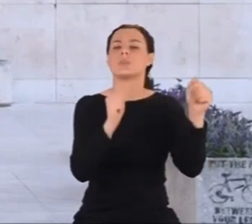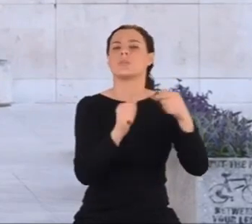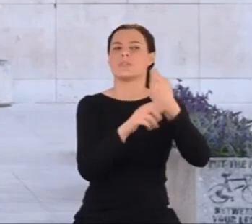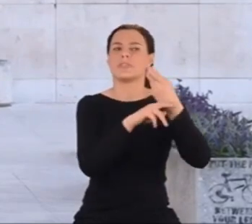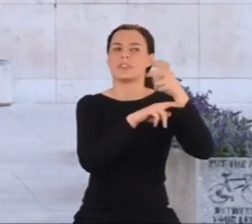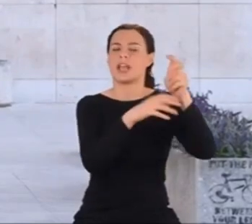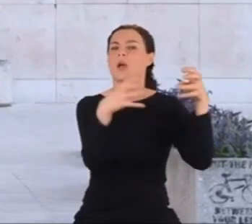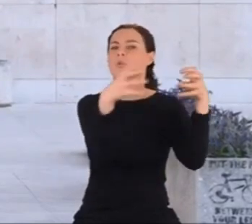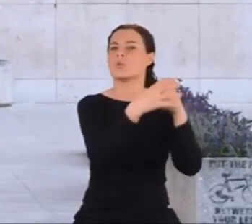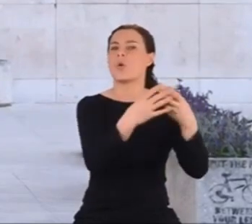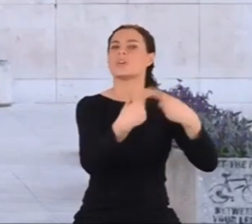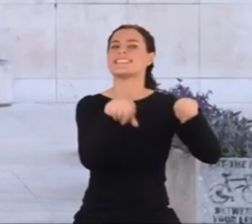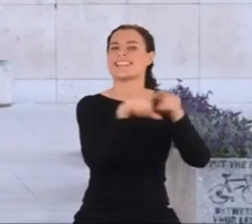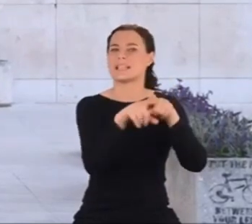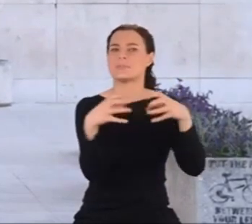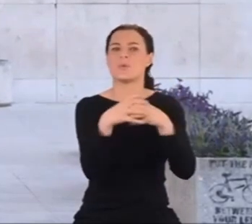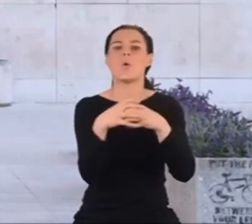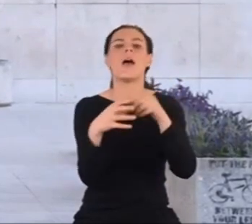do zespołu Heisenberga.